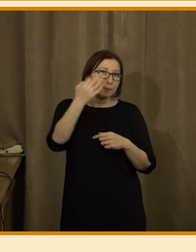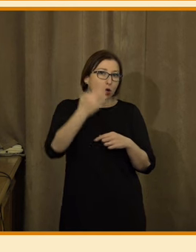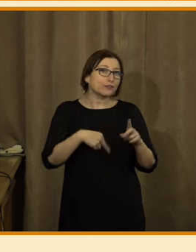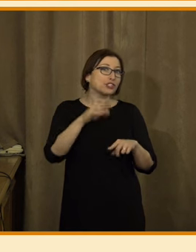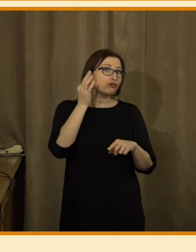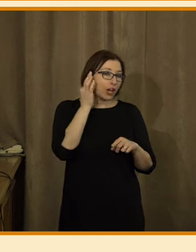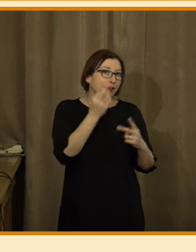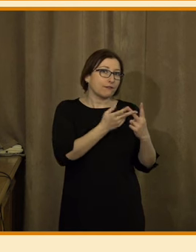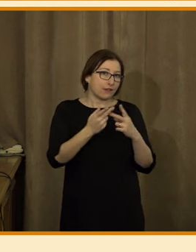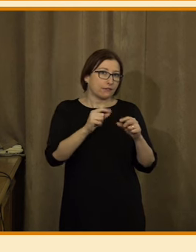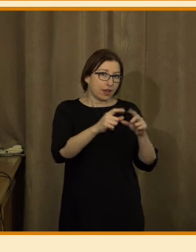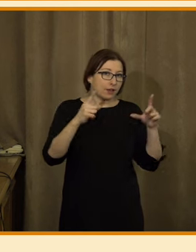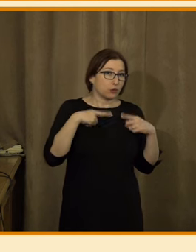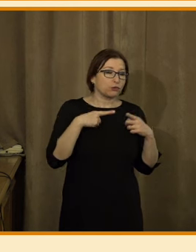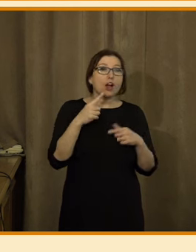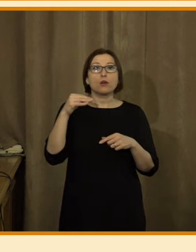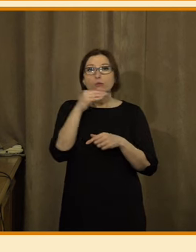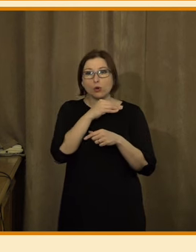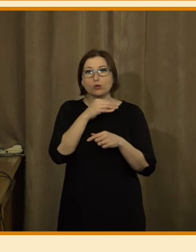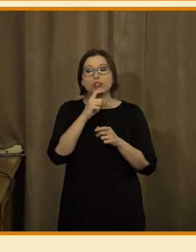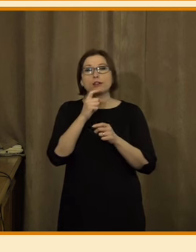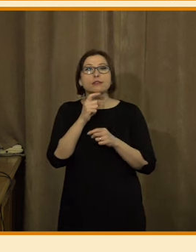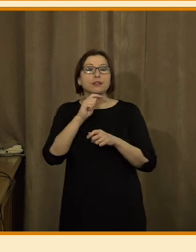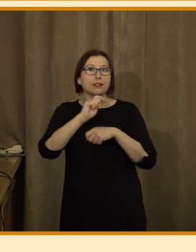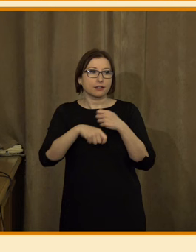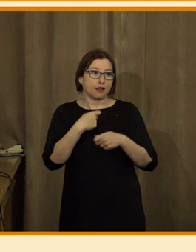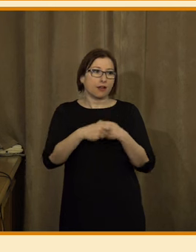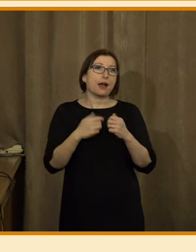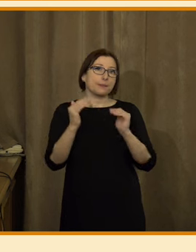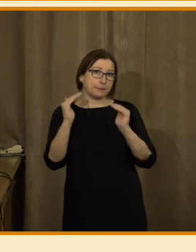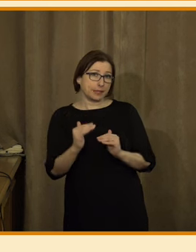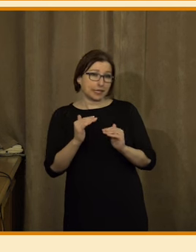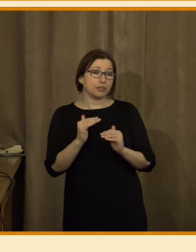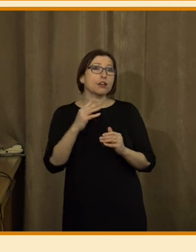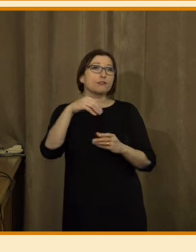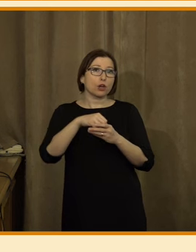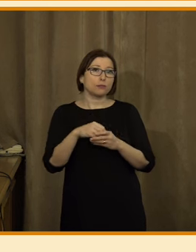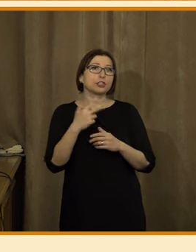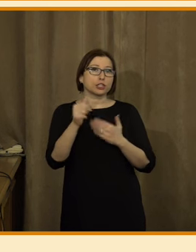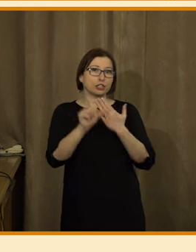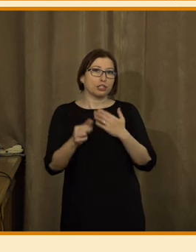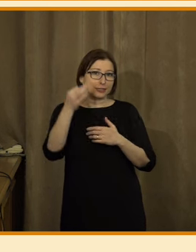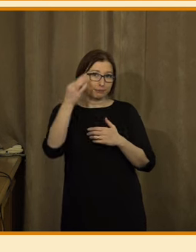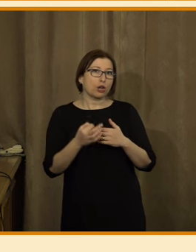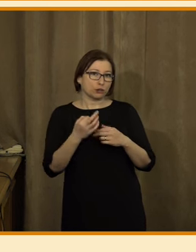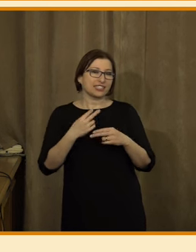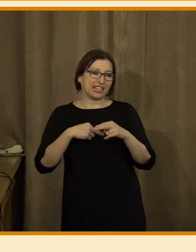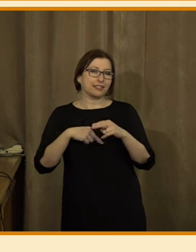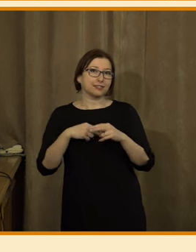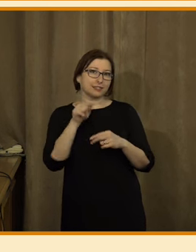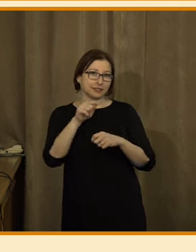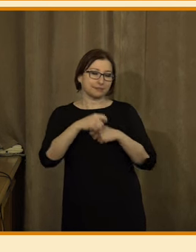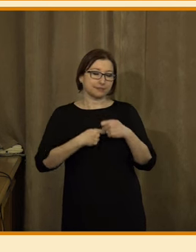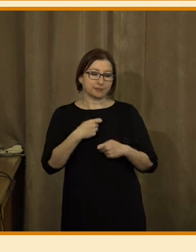než muži, kteří jsou v tomto ohledu zastoupeni 36%. A